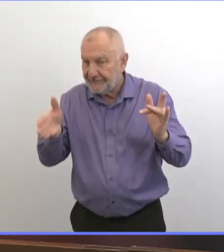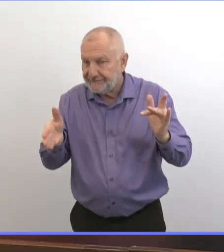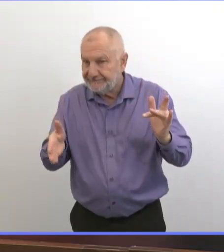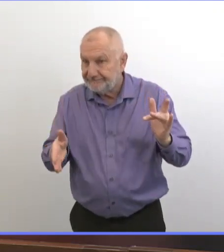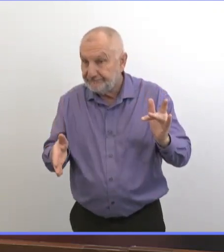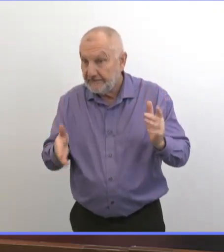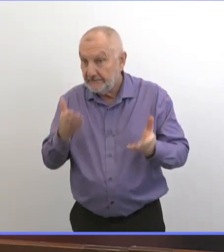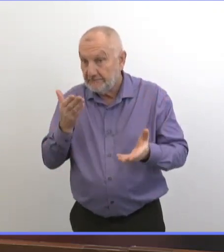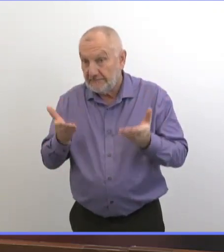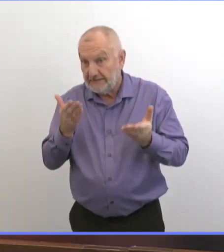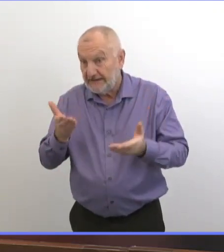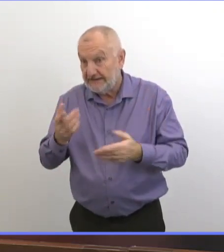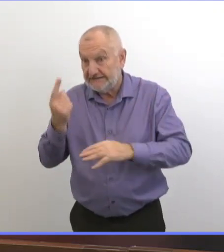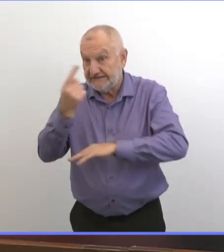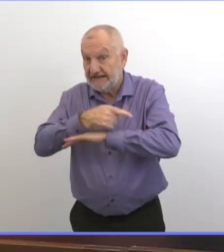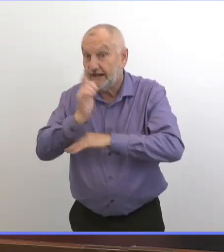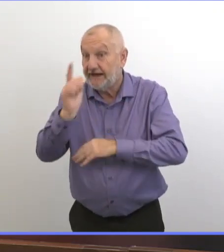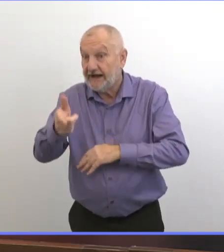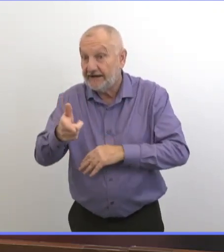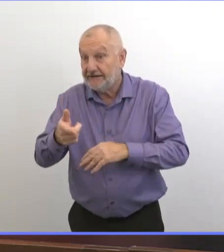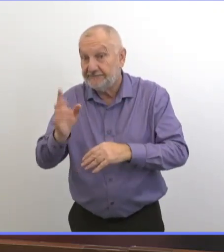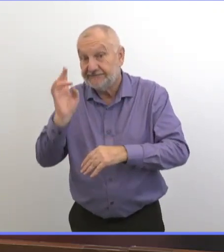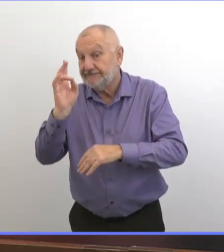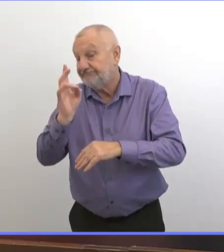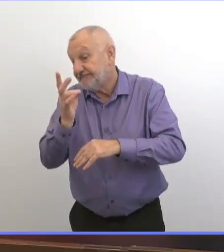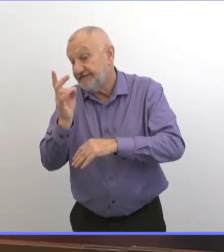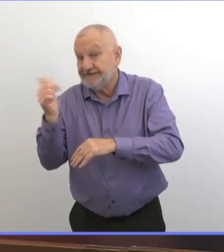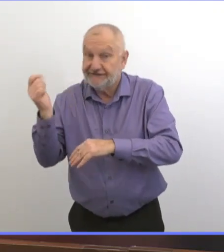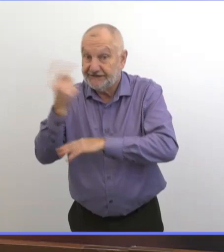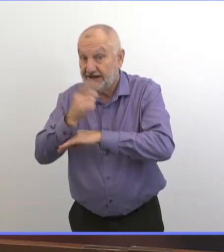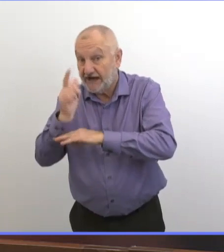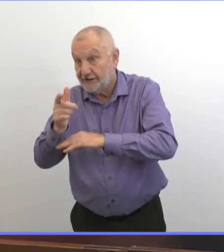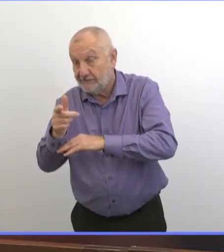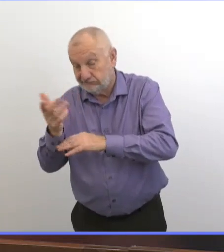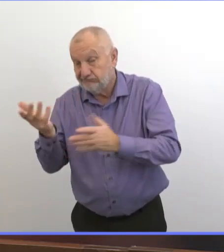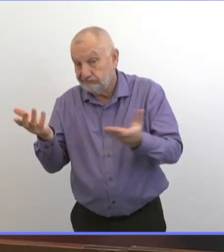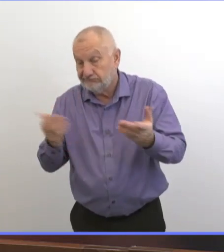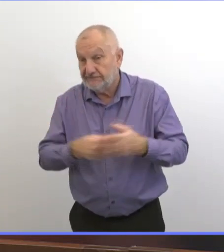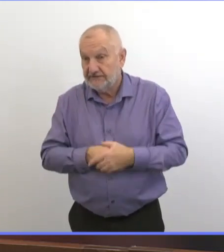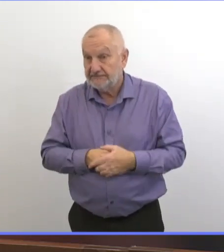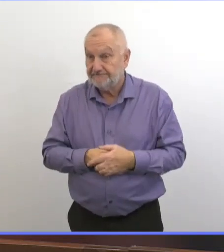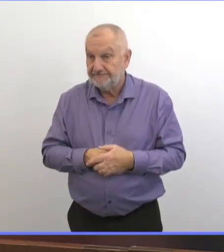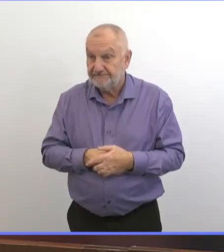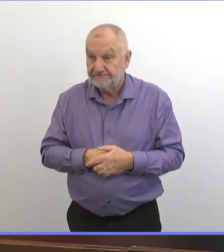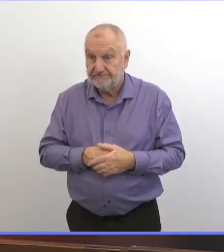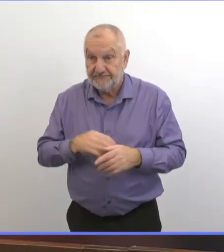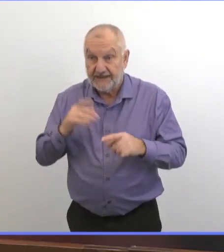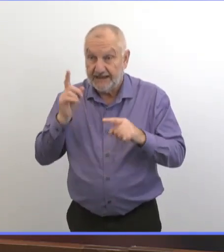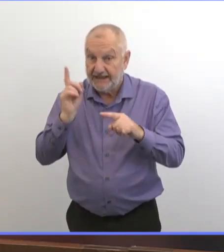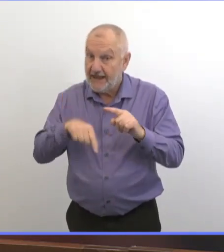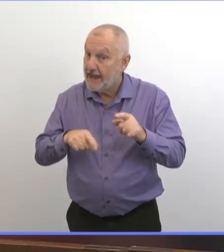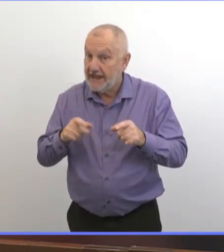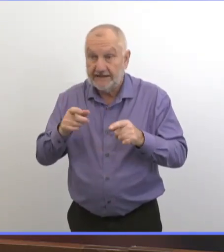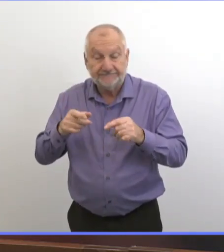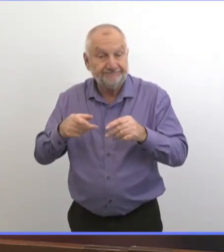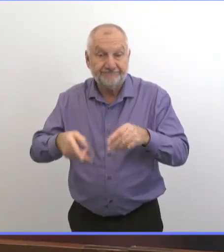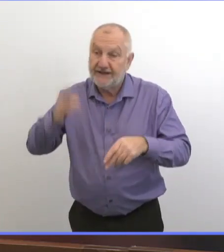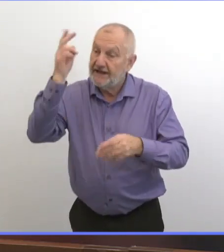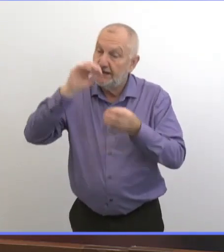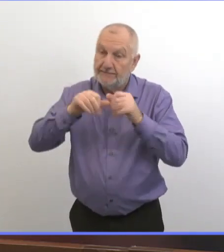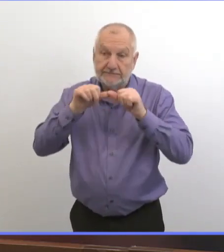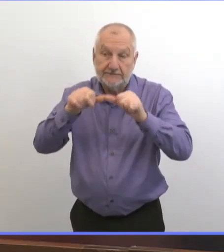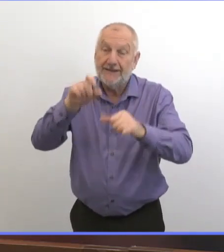on sait combien il va y avoir de personnes hospitalisées. Donc, à long terme, on ne peut pas tenir ça. Il faut vraiment faire baisser les chiffres.